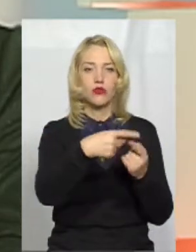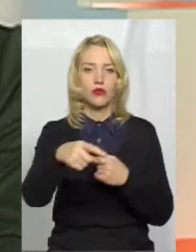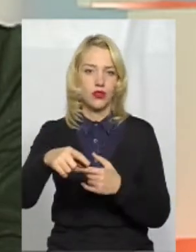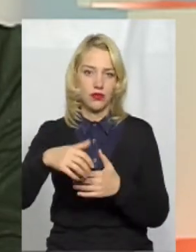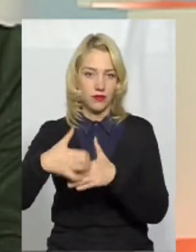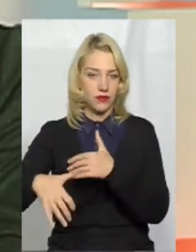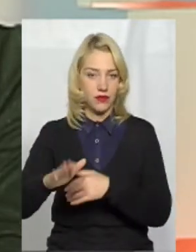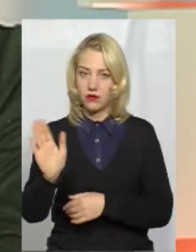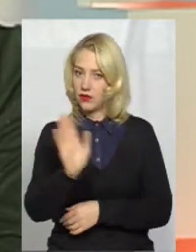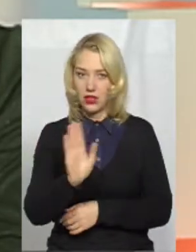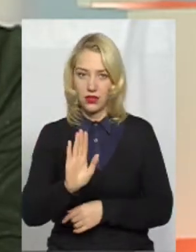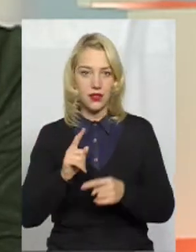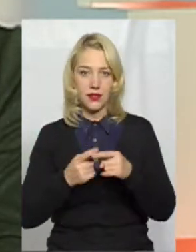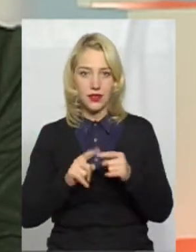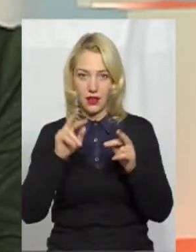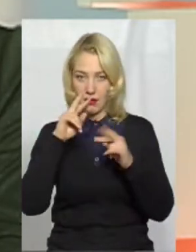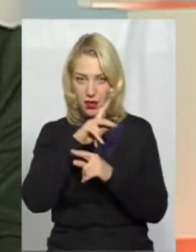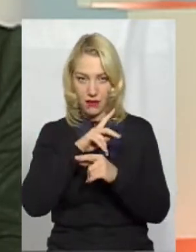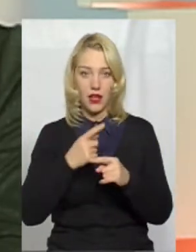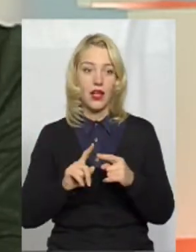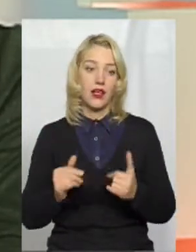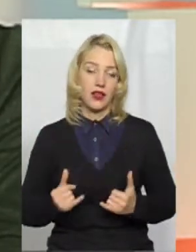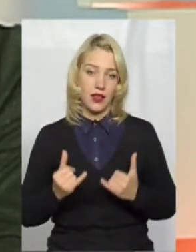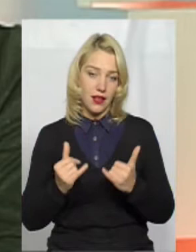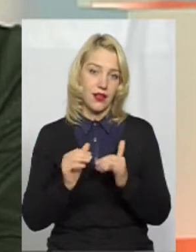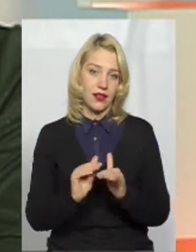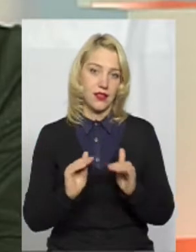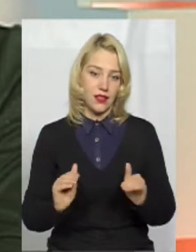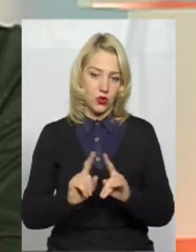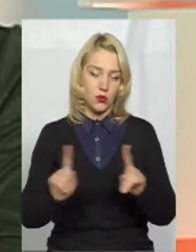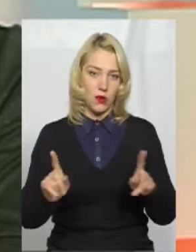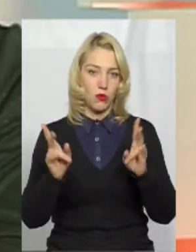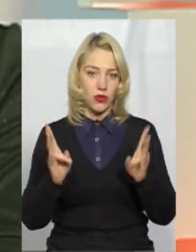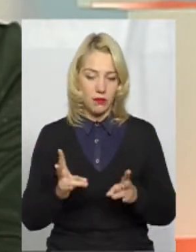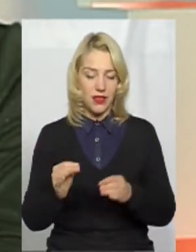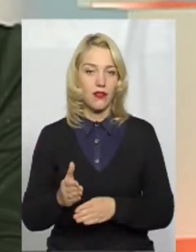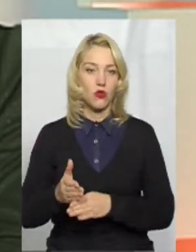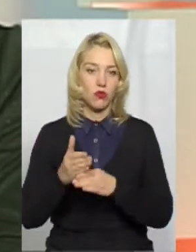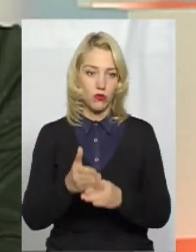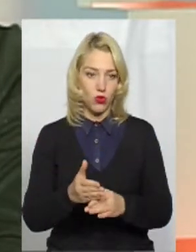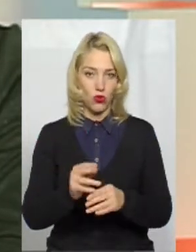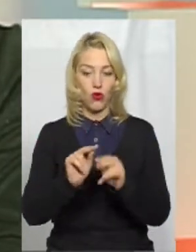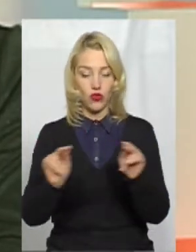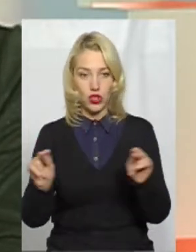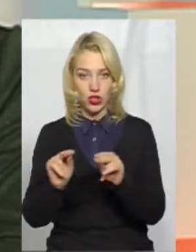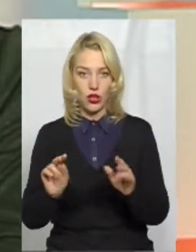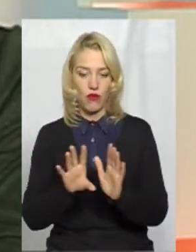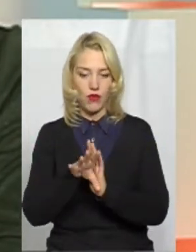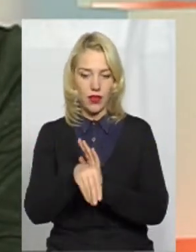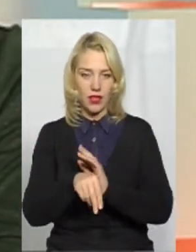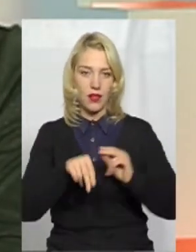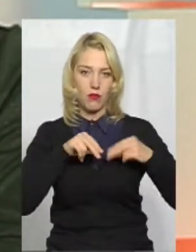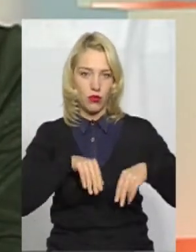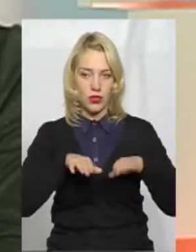неправда. Для дітей з особливими потребами на допомогу вчителю введена посада